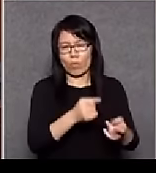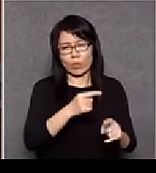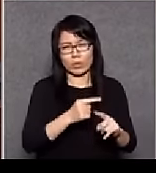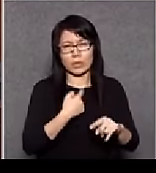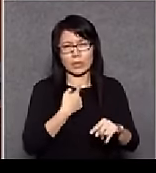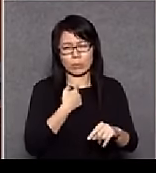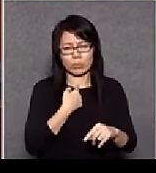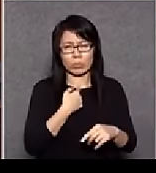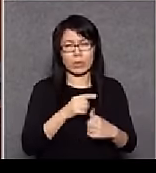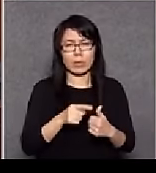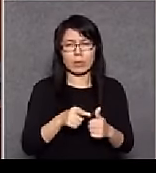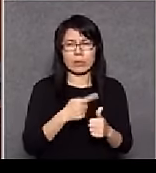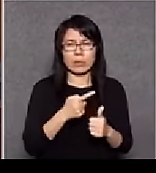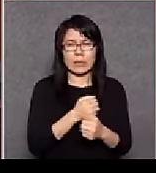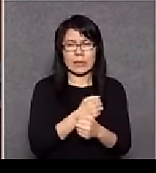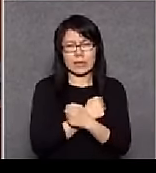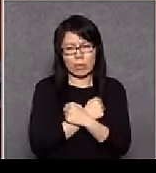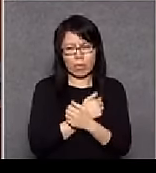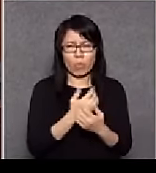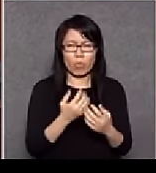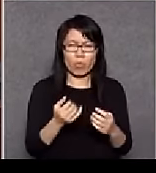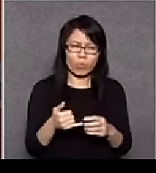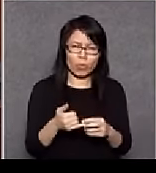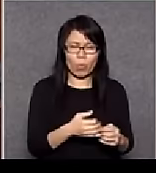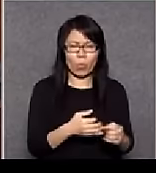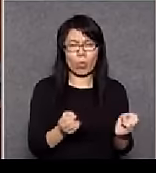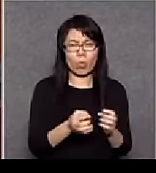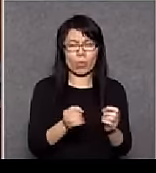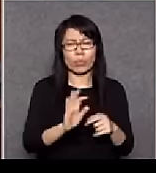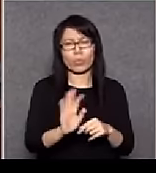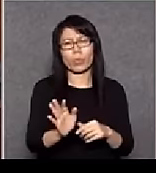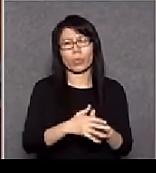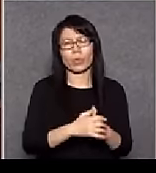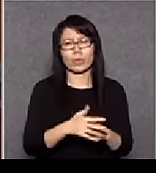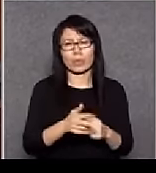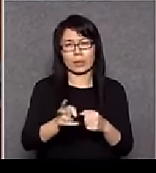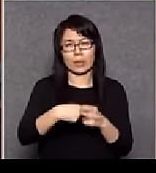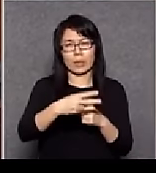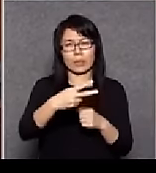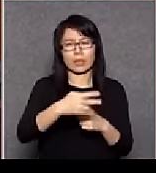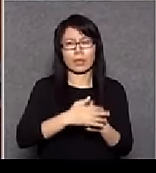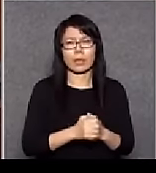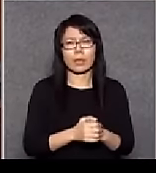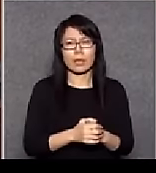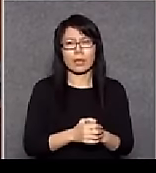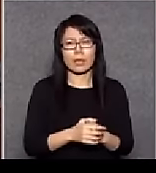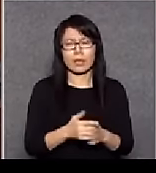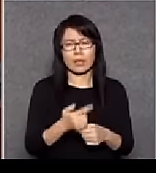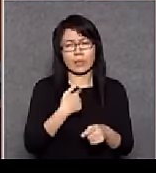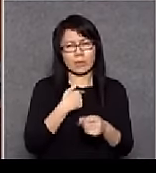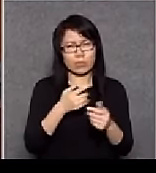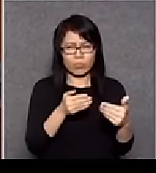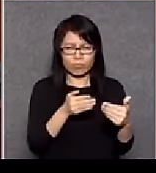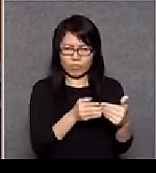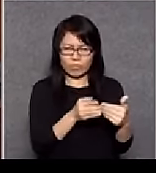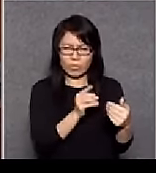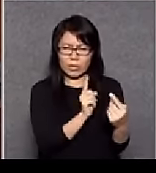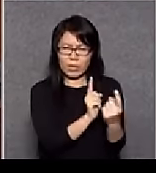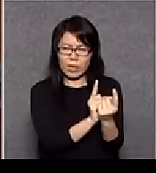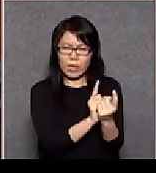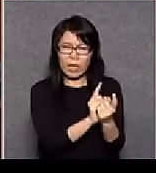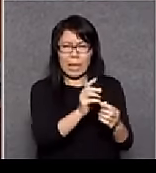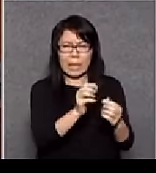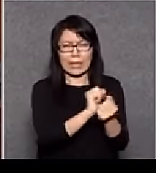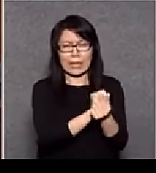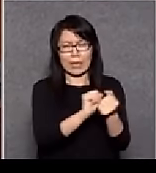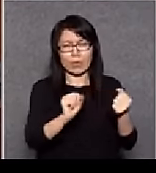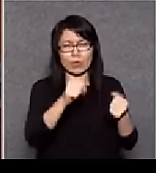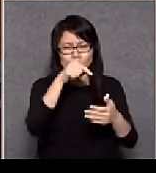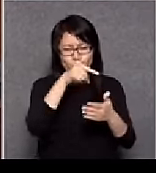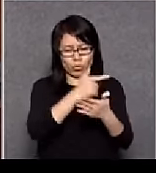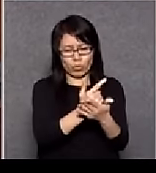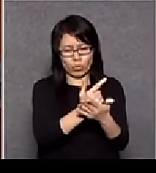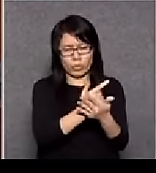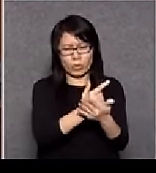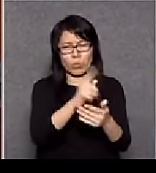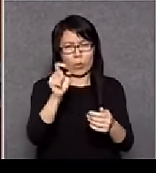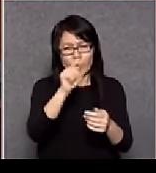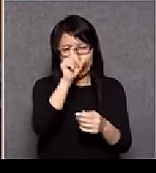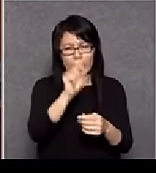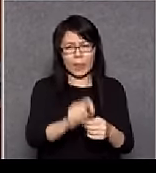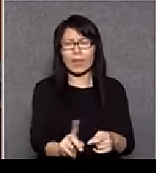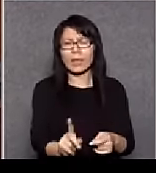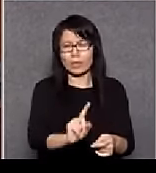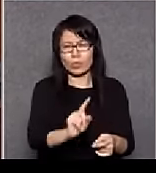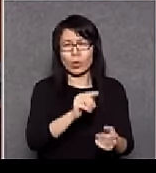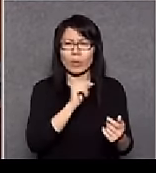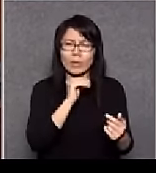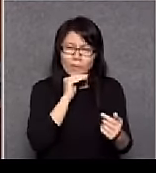搞什麼休會拉布第二你和他解決核心問題如何令他